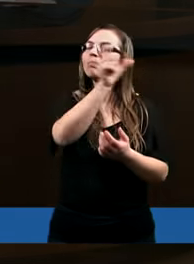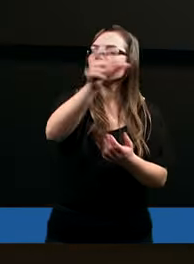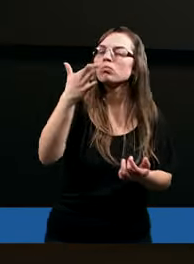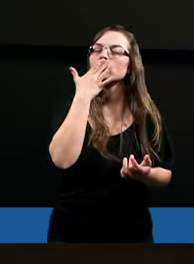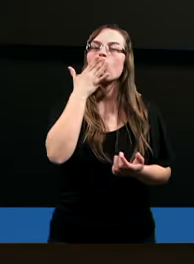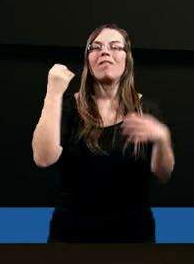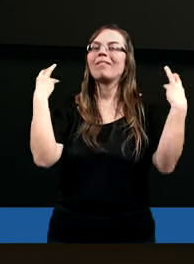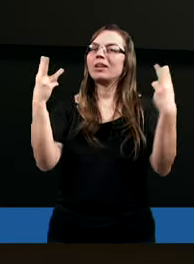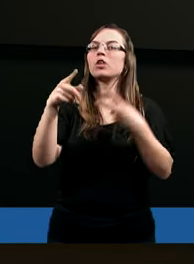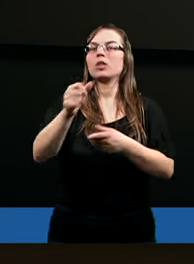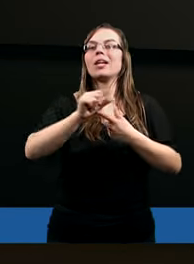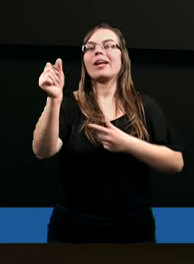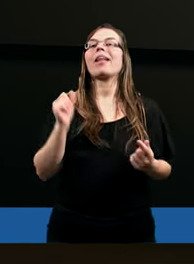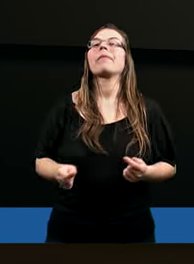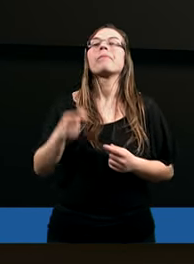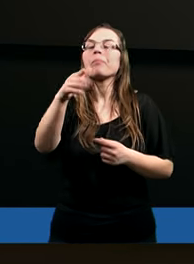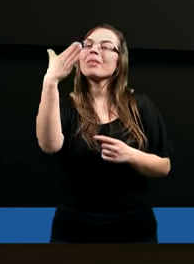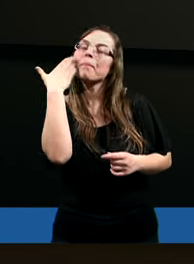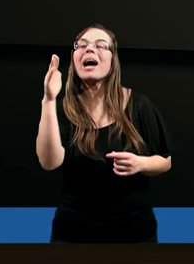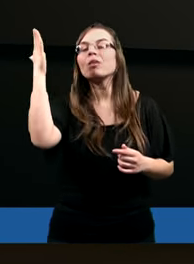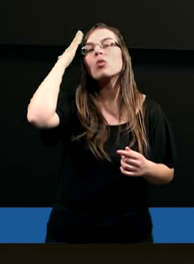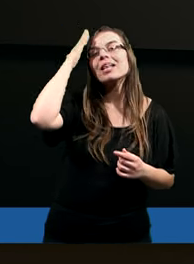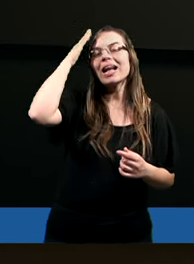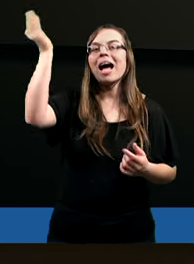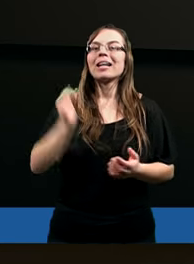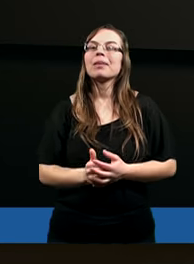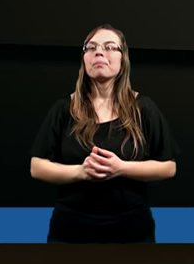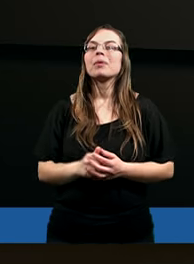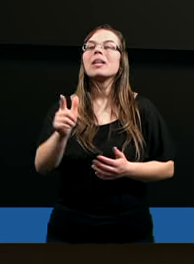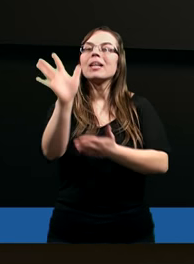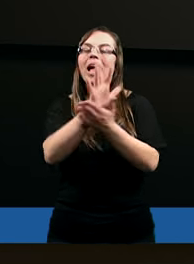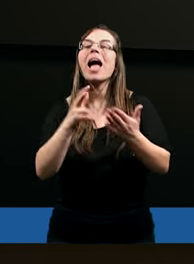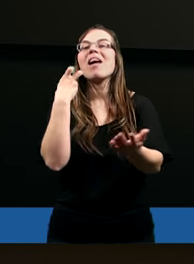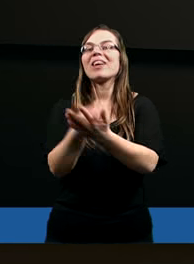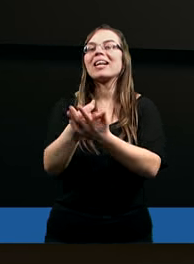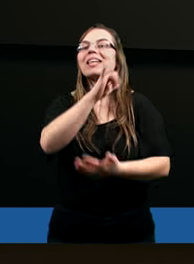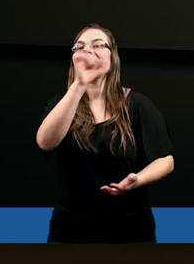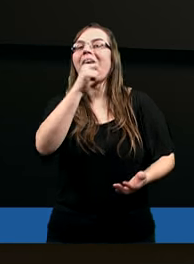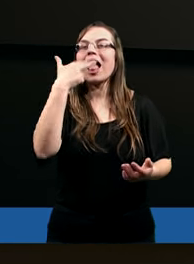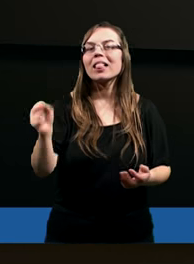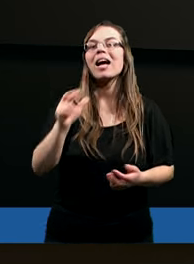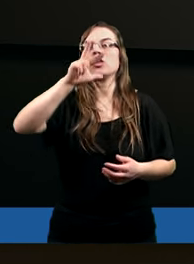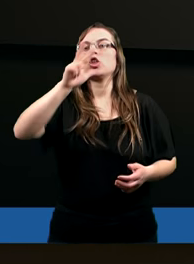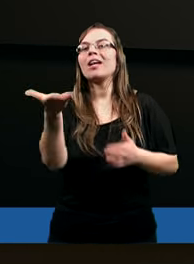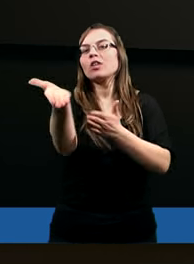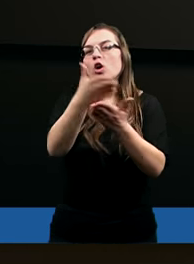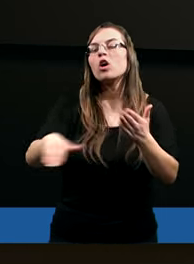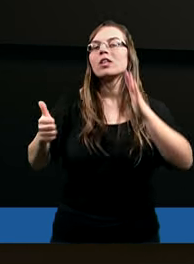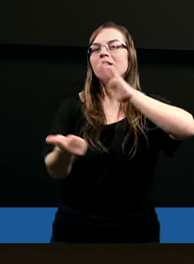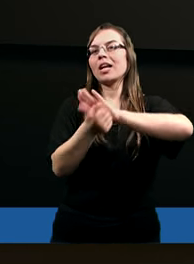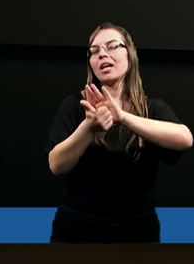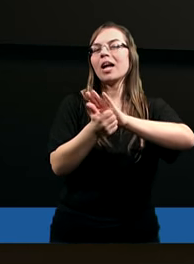I podobna myśl w bardzo znanym tekście z Ewangelii Jana z trzeciego rozdziału,